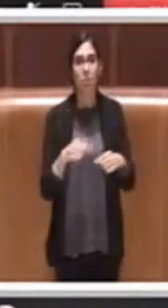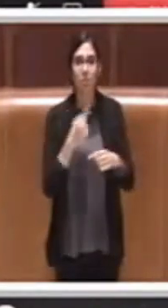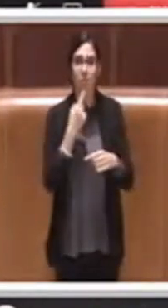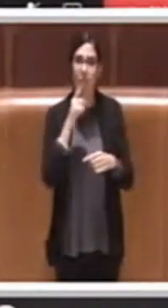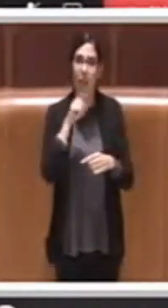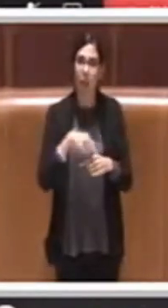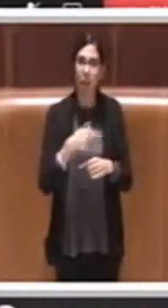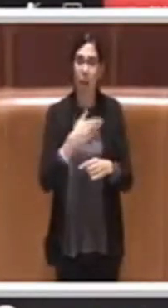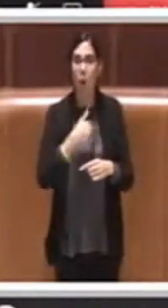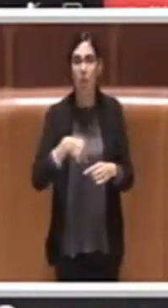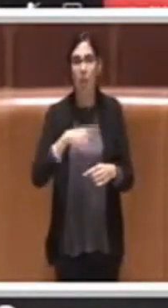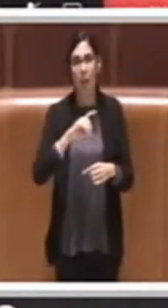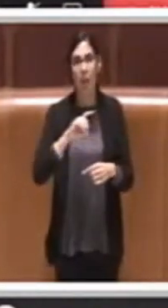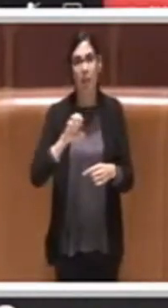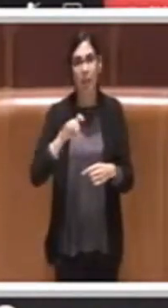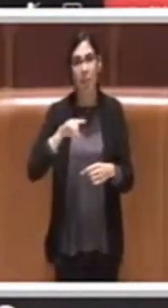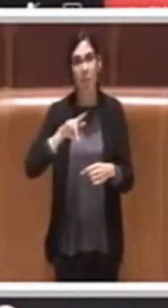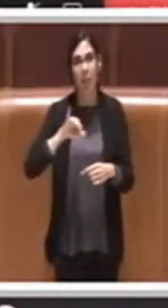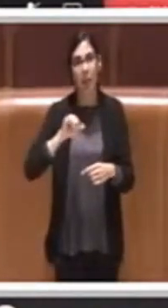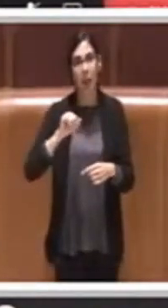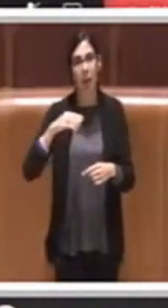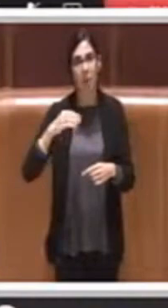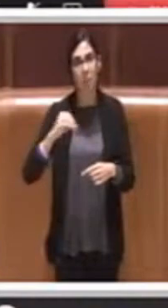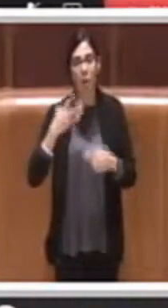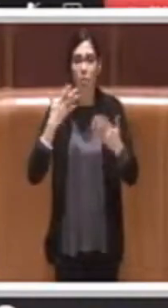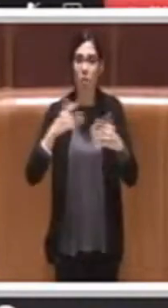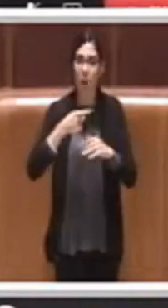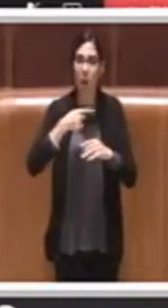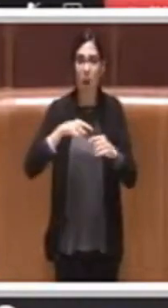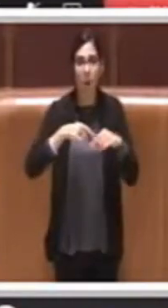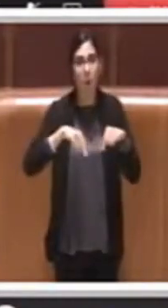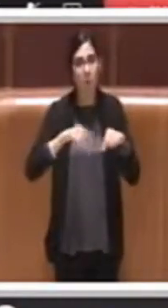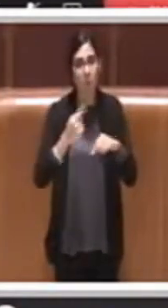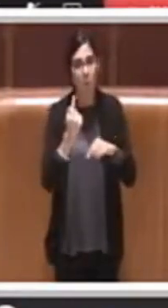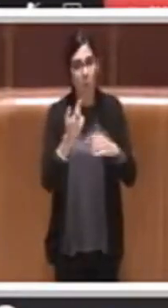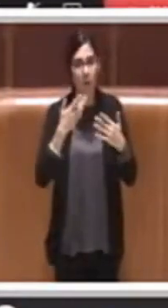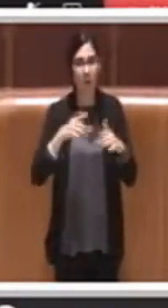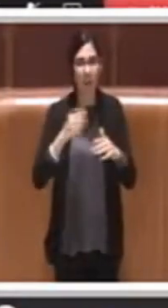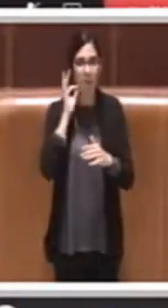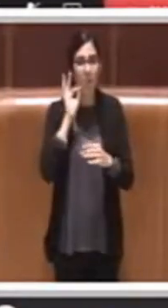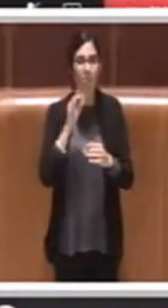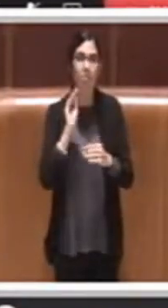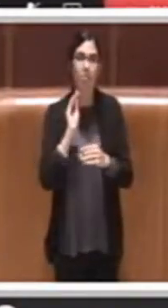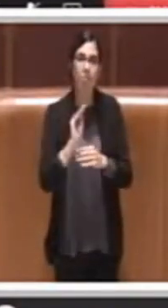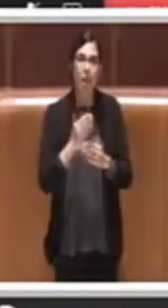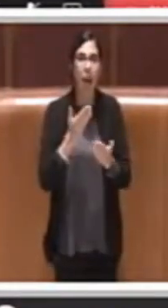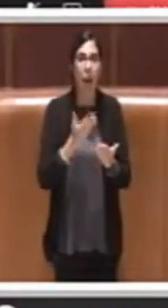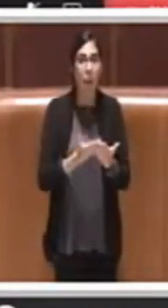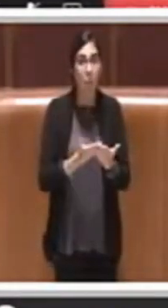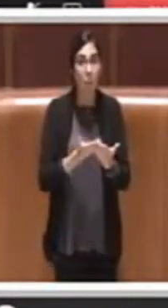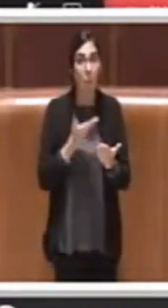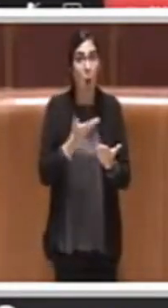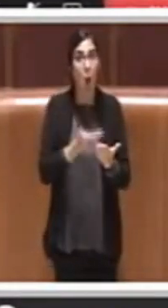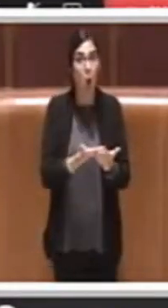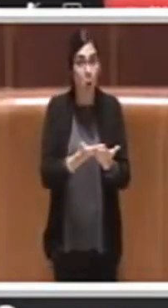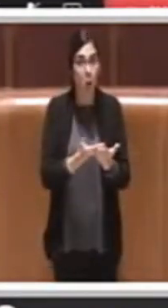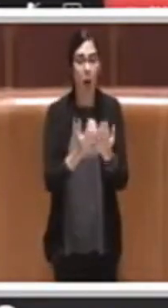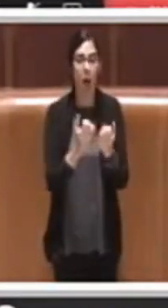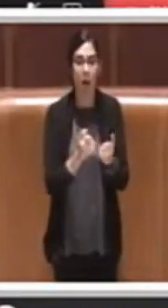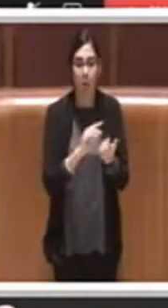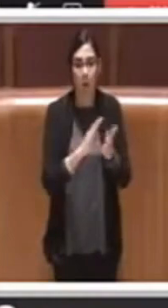Priamo, abbiamo già fatto una commissione per chiedere lo stato di attuazione di questa mozione e ci è stato detto